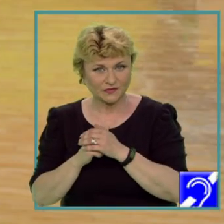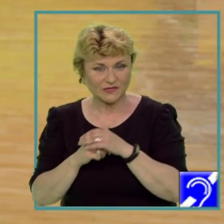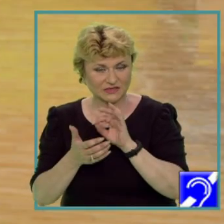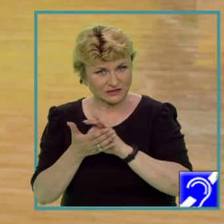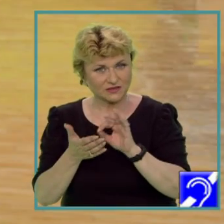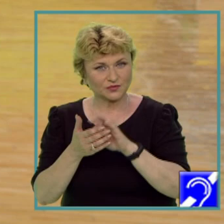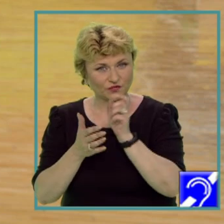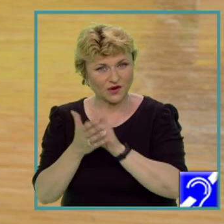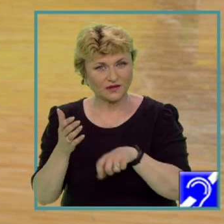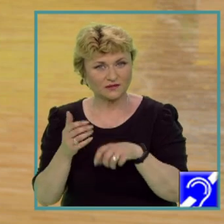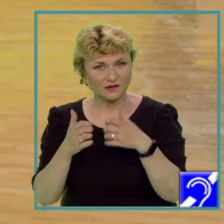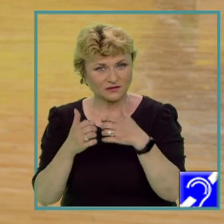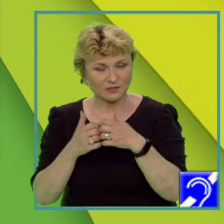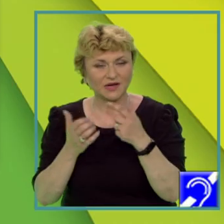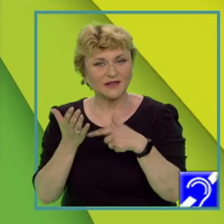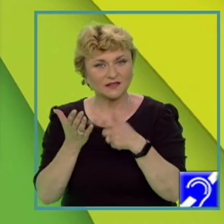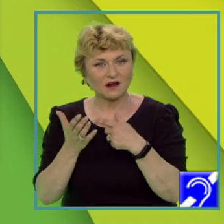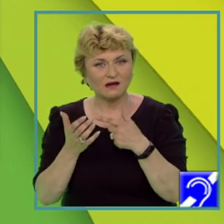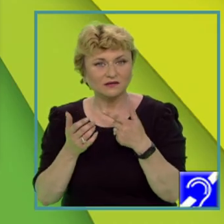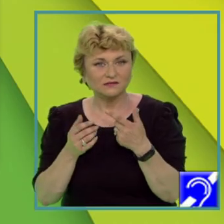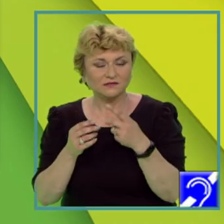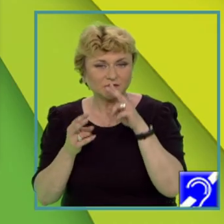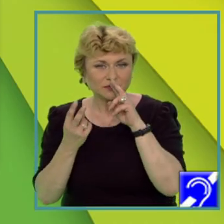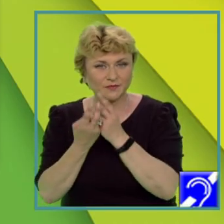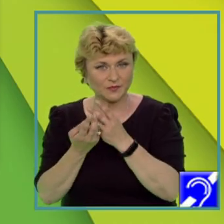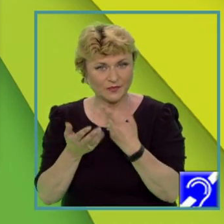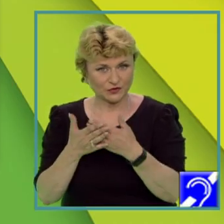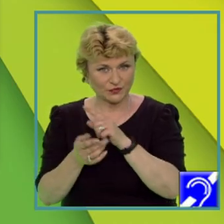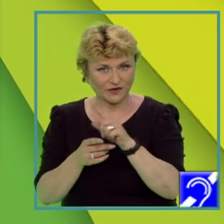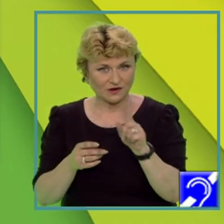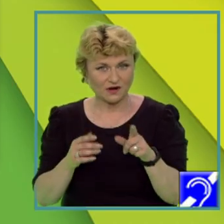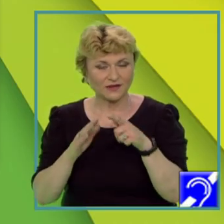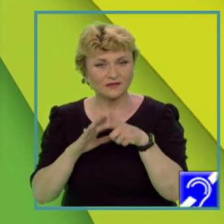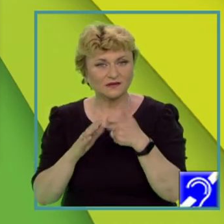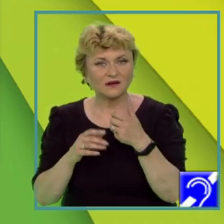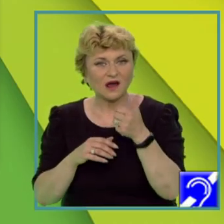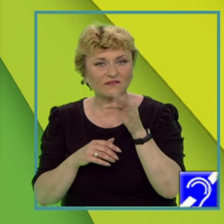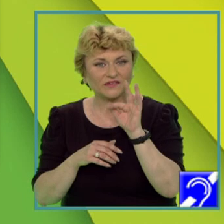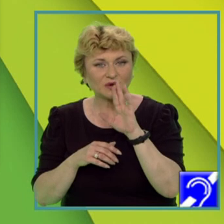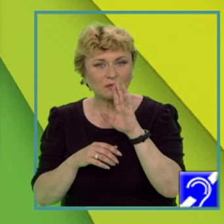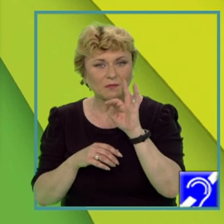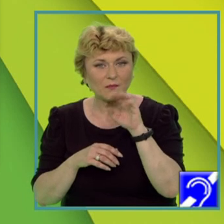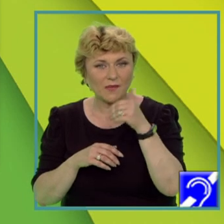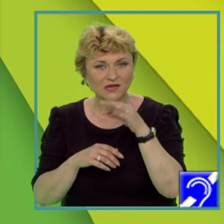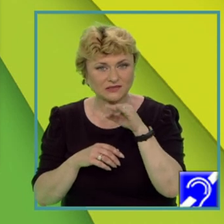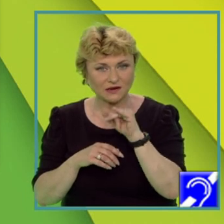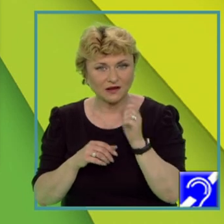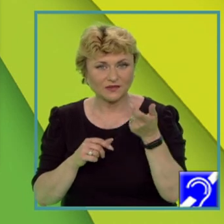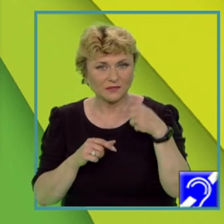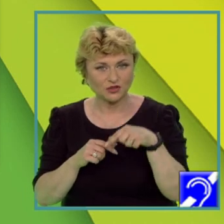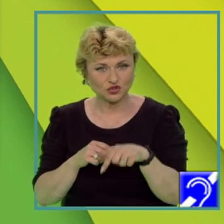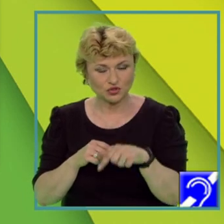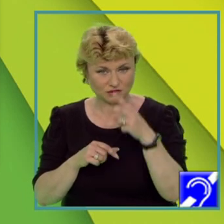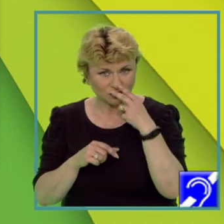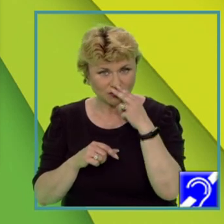examen litera corespunzătoare răspunsului corect pentru fiecare dintre afirmațiile de mai jos. Statul marcat pe